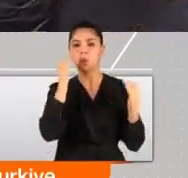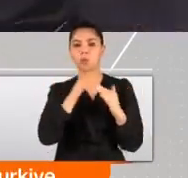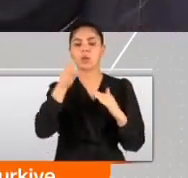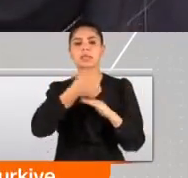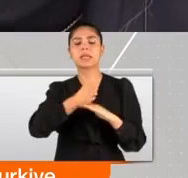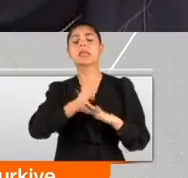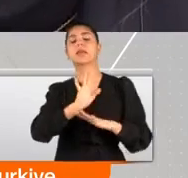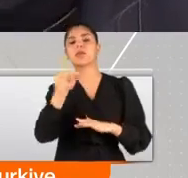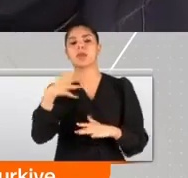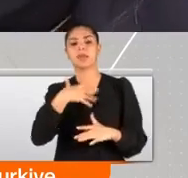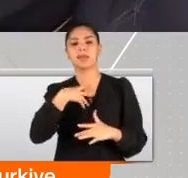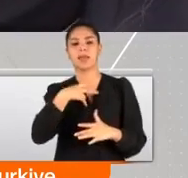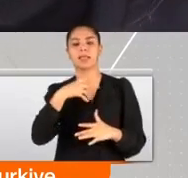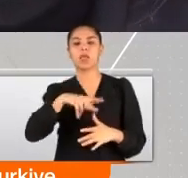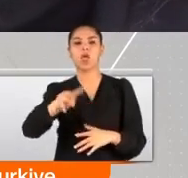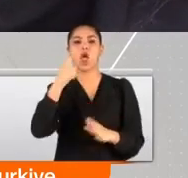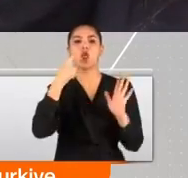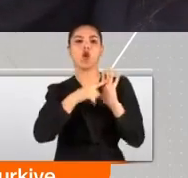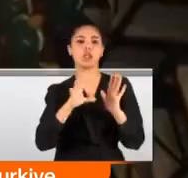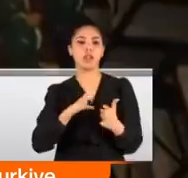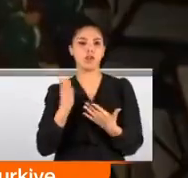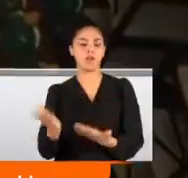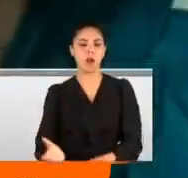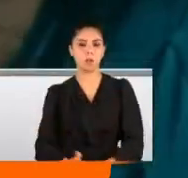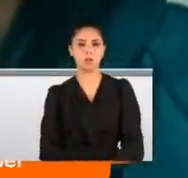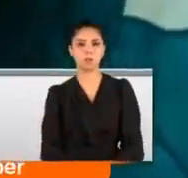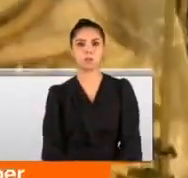girip girmeyeceği konusunda da yol göstermiş olacaktır.